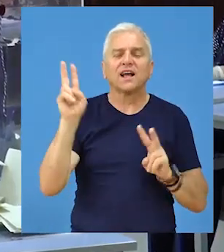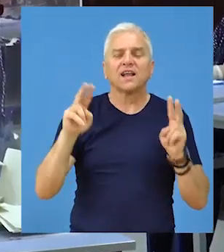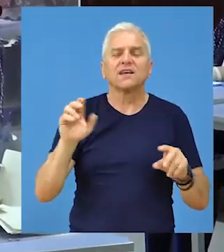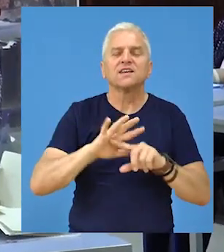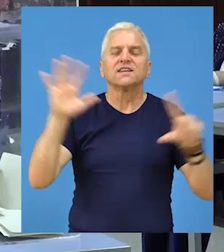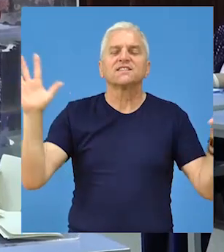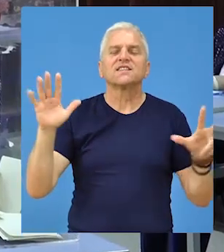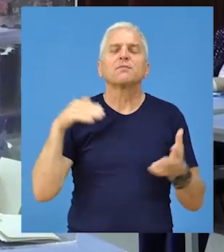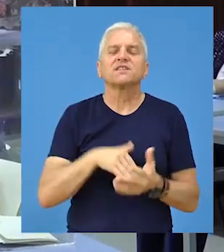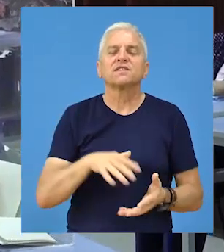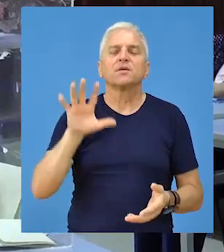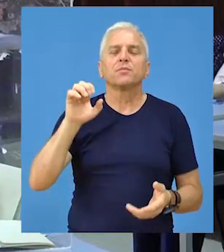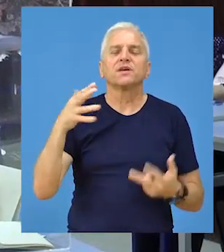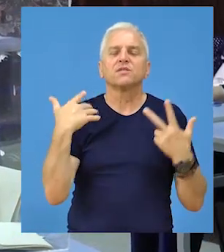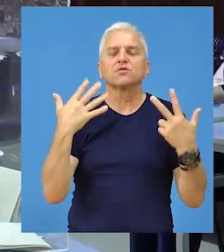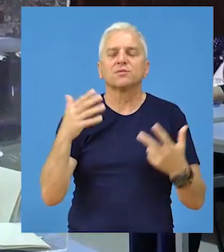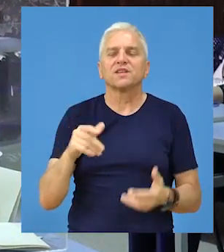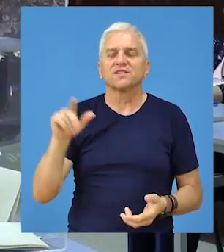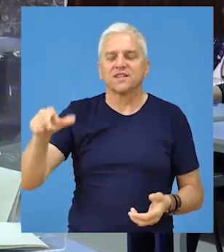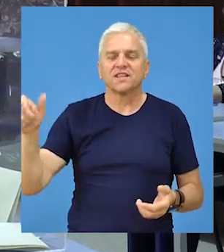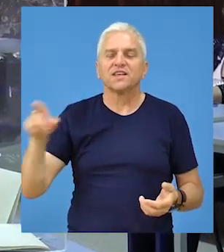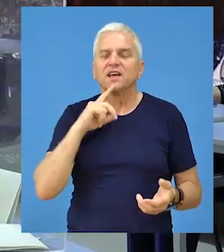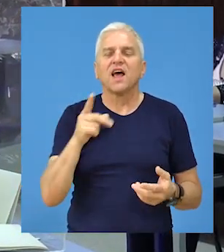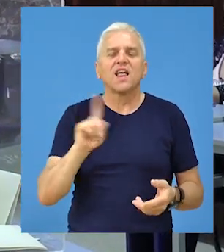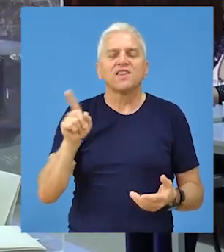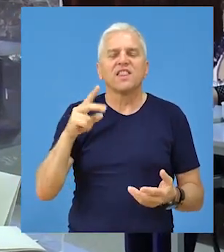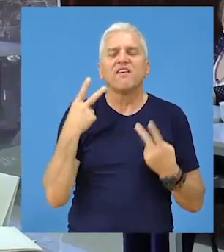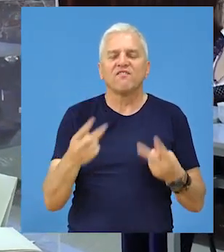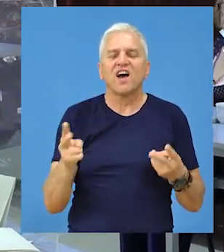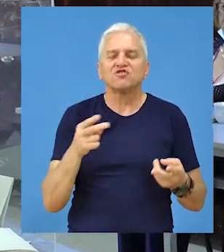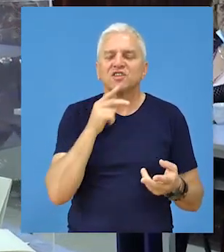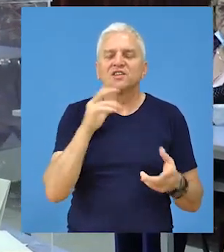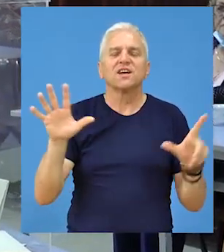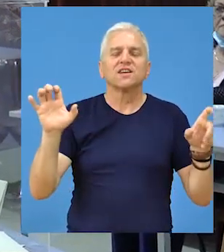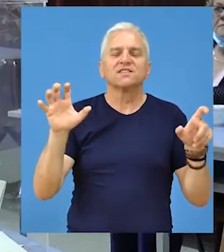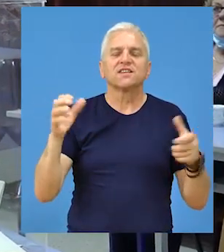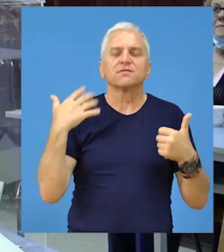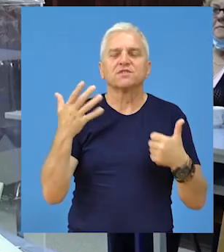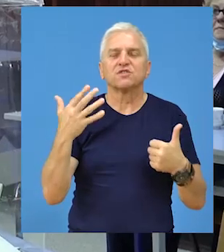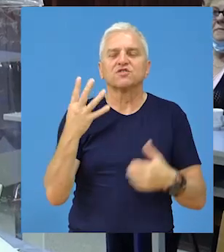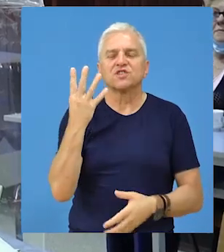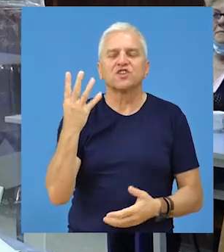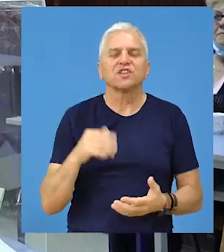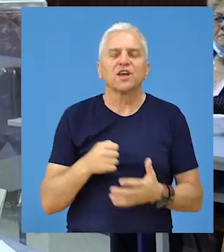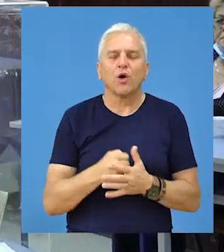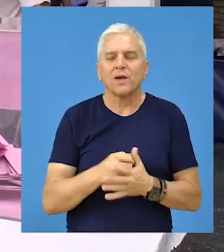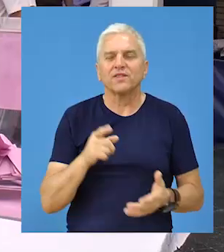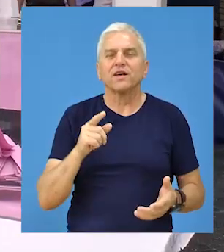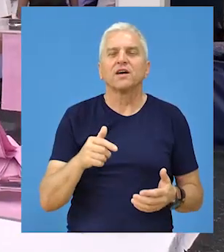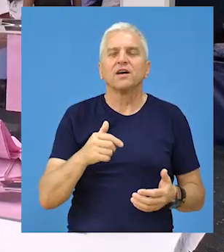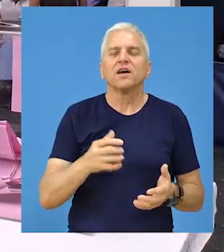a glasalo je 17.580 njih, dok je broj nevažećih listića bio 764.